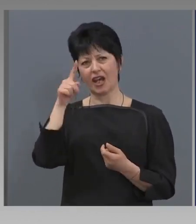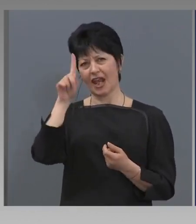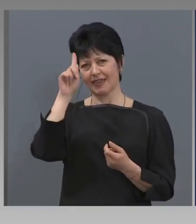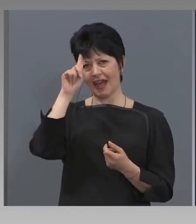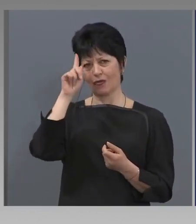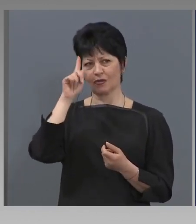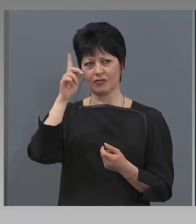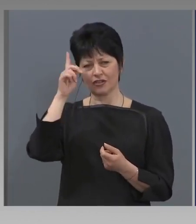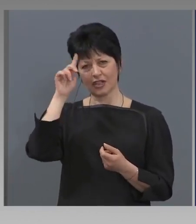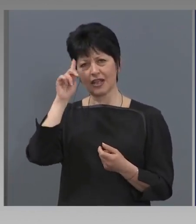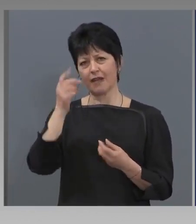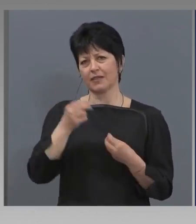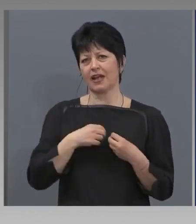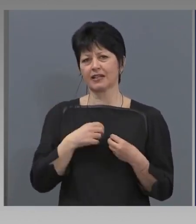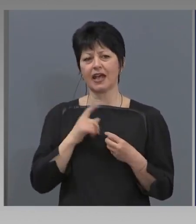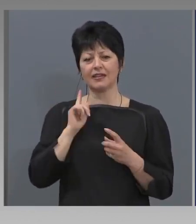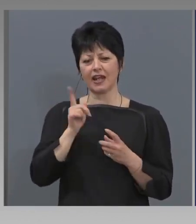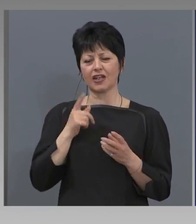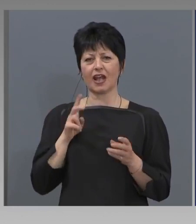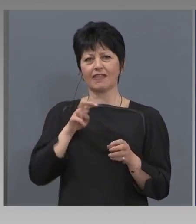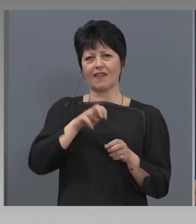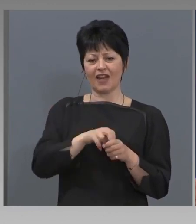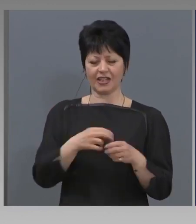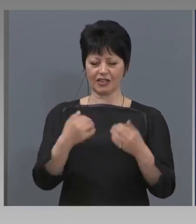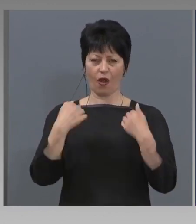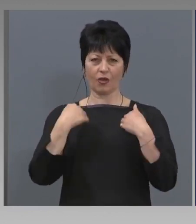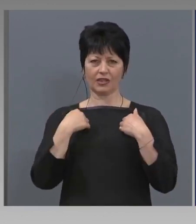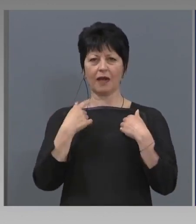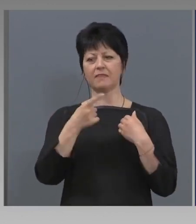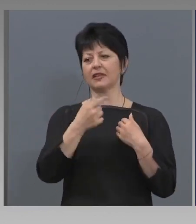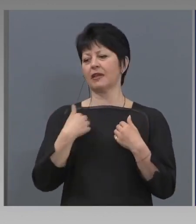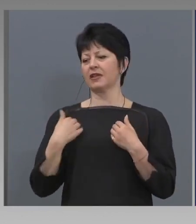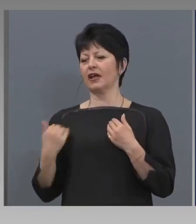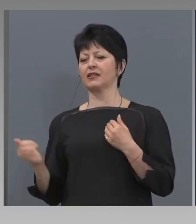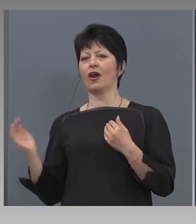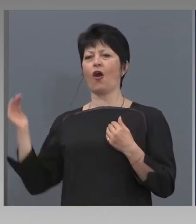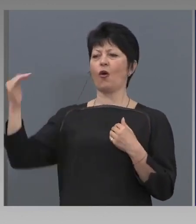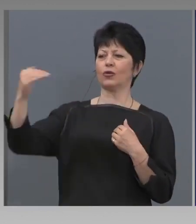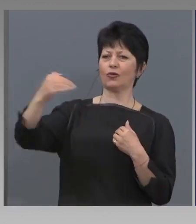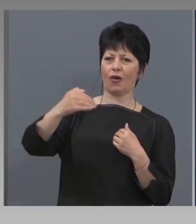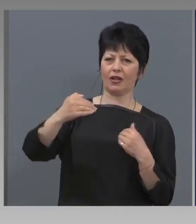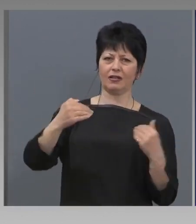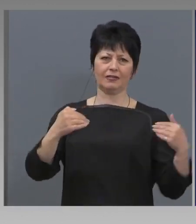каза, ми трябваше да влезе от тази страна на пазара, а те ме накараха да влезе от горната страна на пазара.